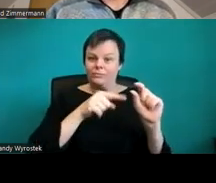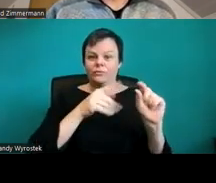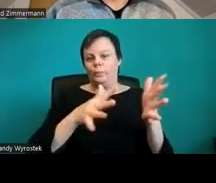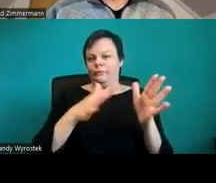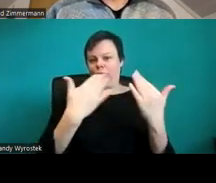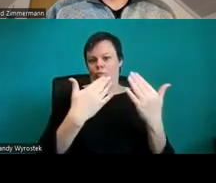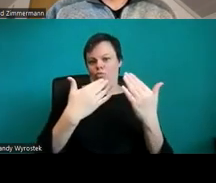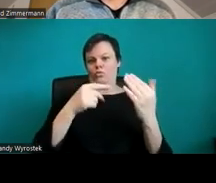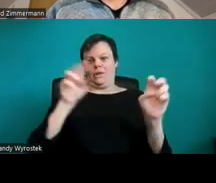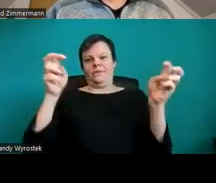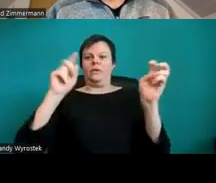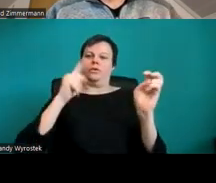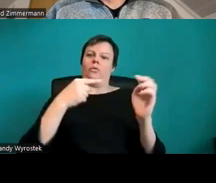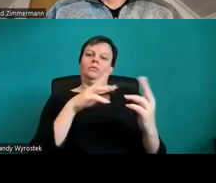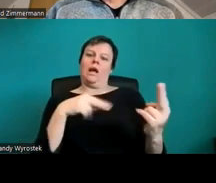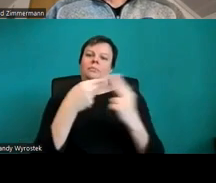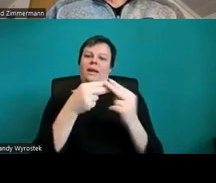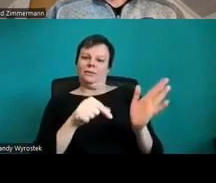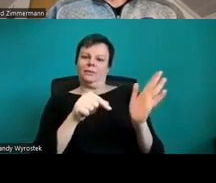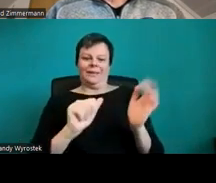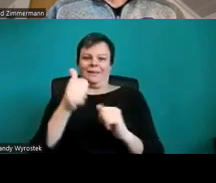Dann gehe ich wieder zurück auf diese Folie.